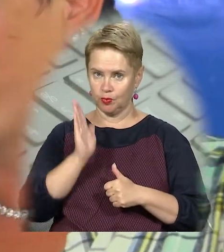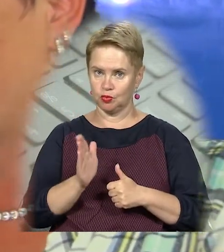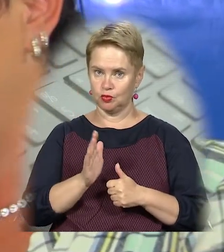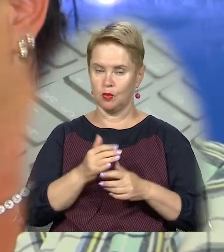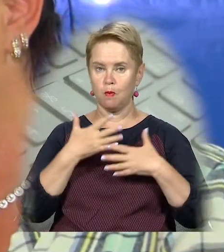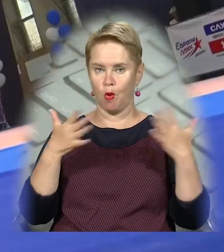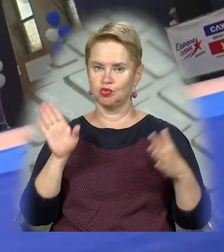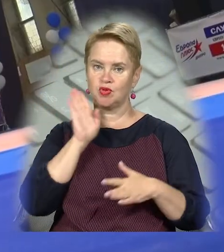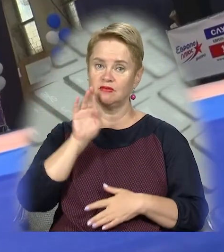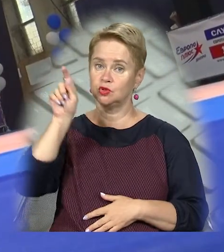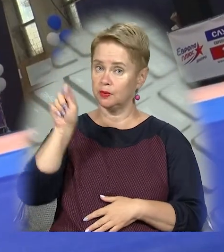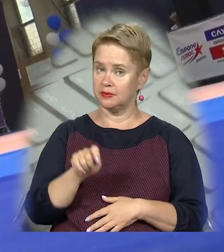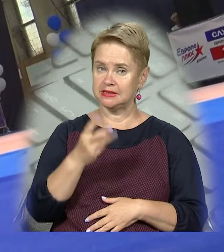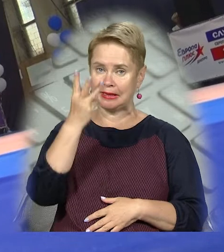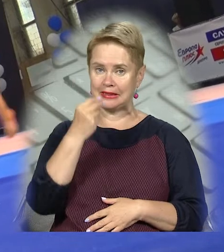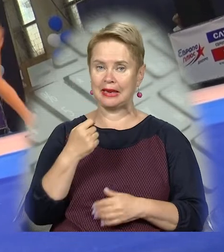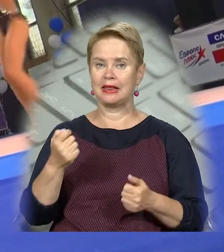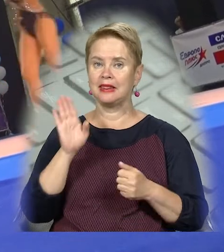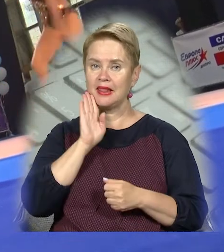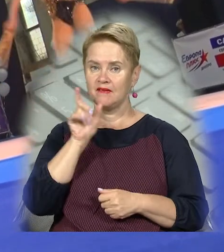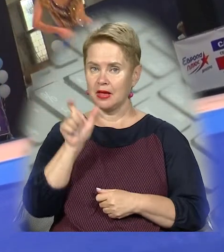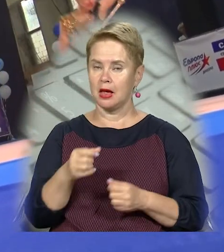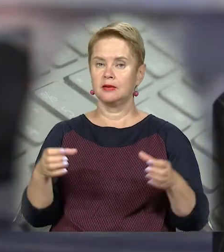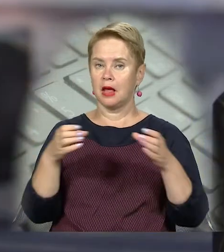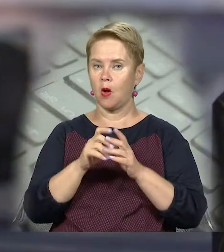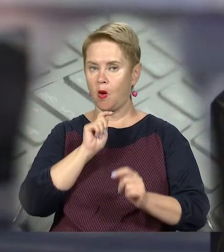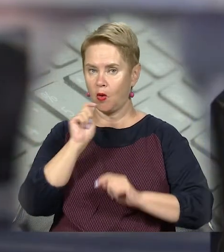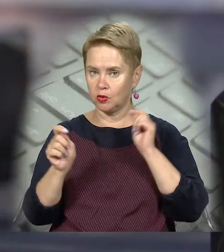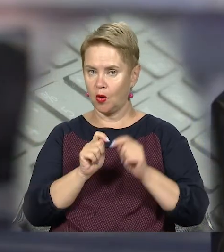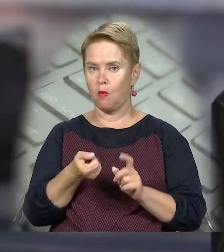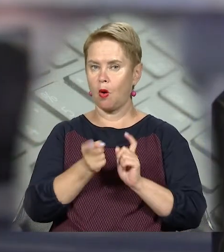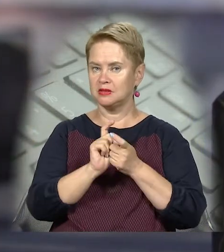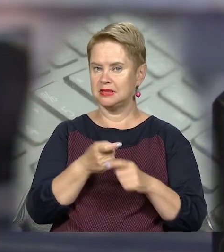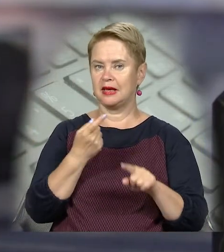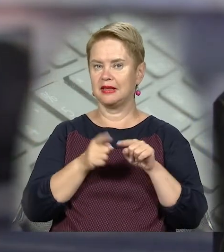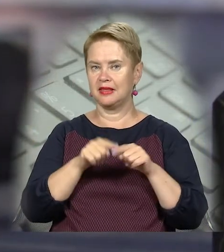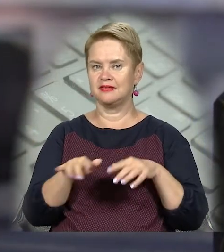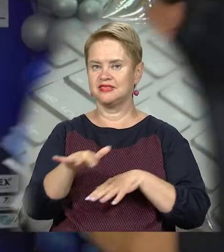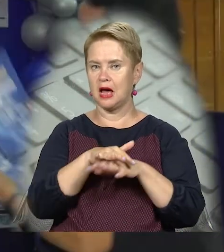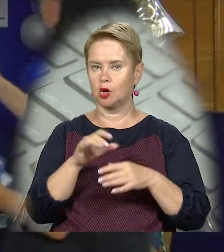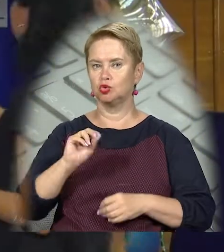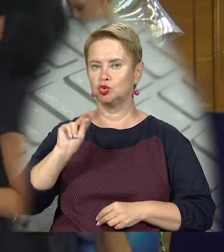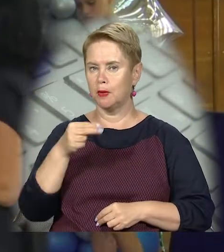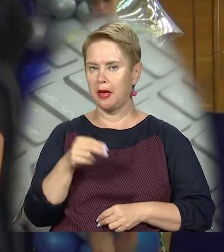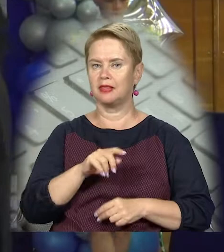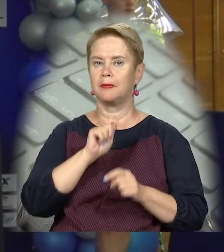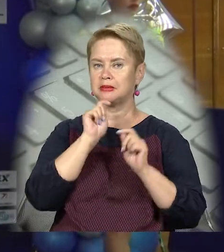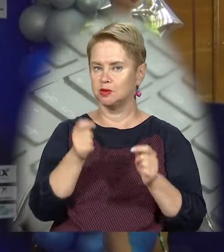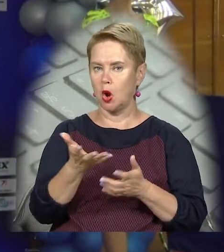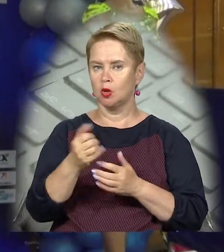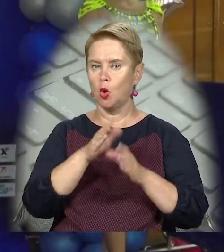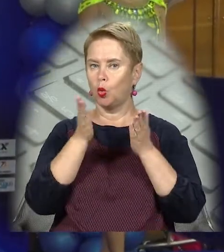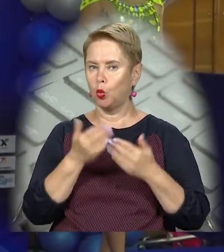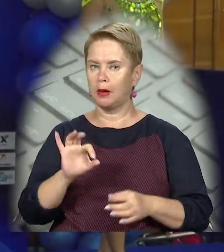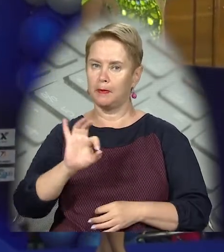більше дівчинок. За три дні гімнастки розіграли комплекти нагород у багатоборстві та особливому заліку. Чемпіонки та призерки отримали